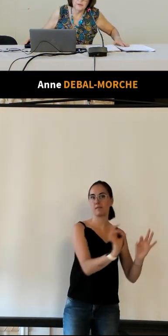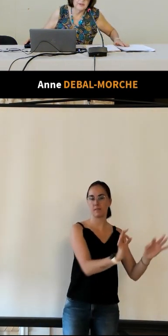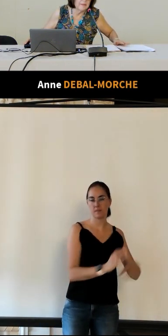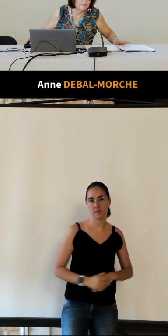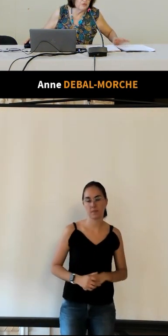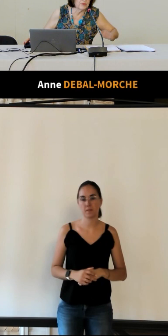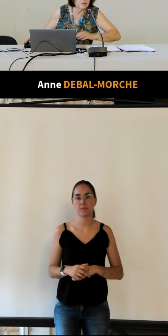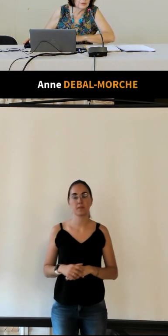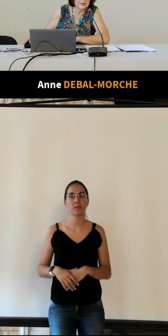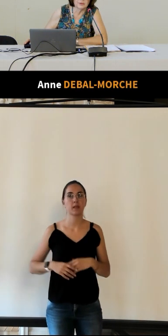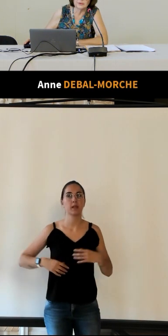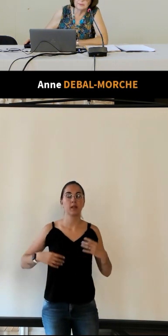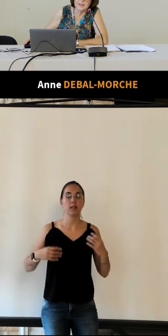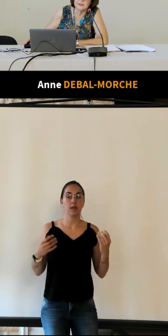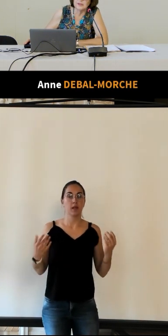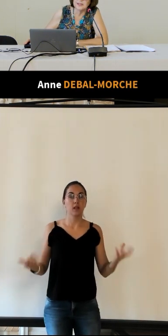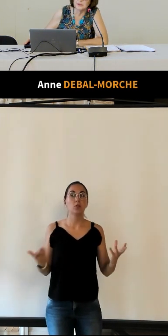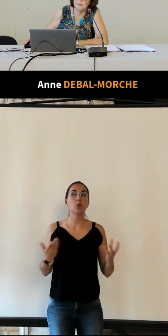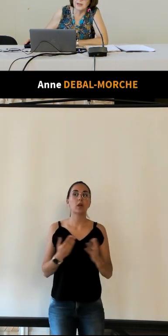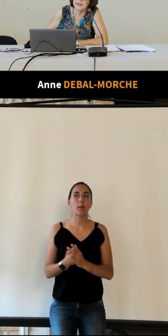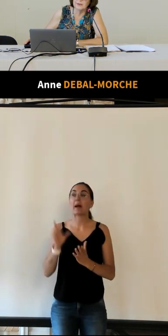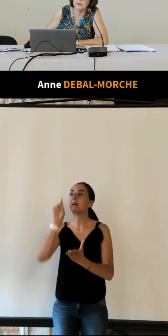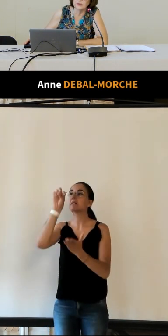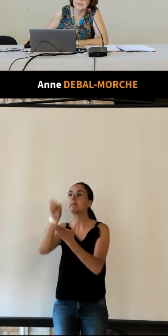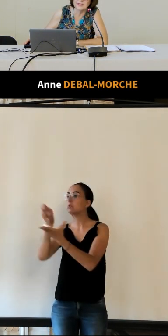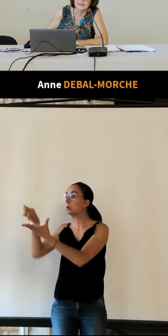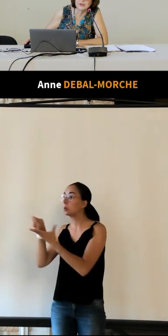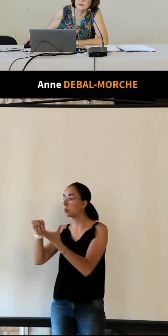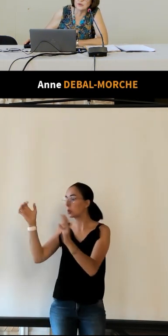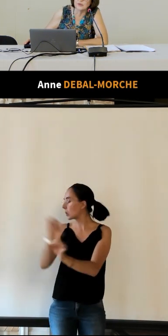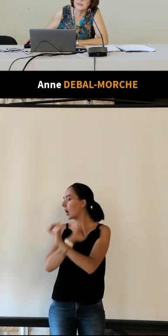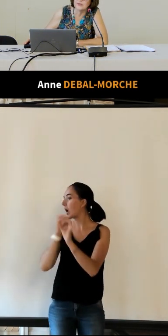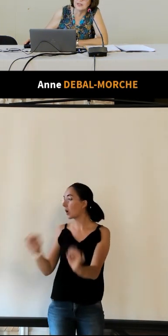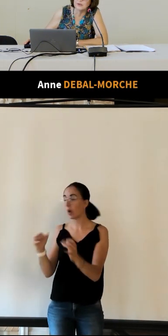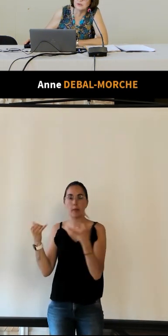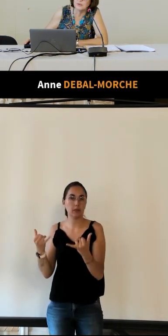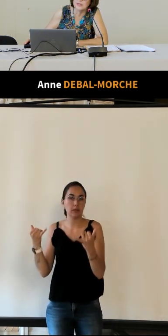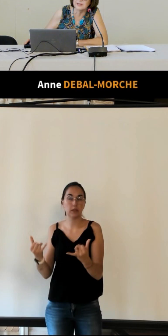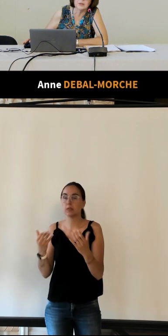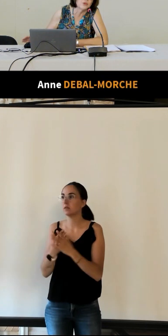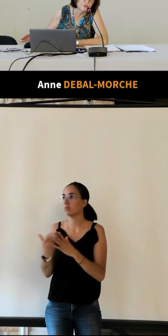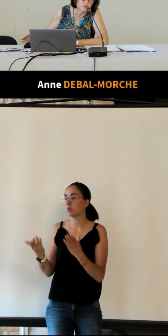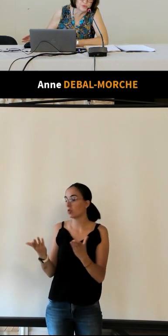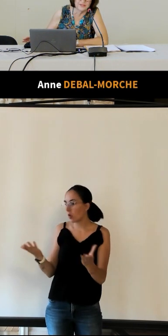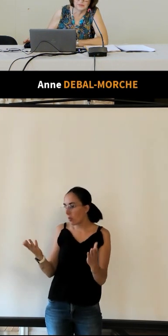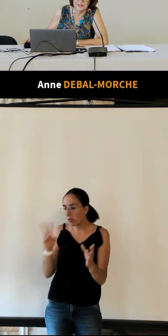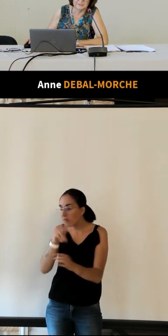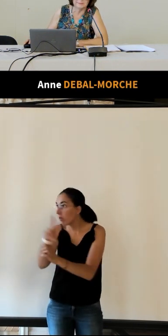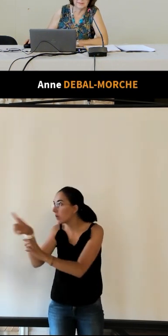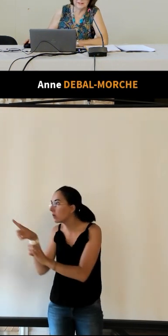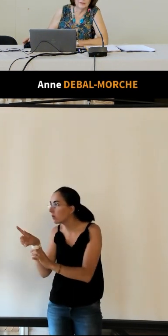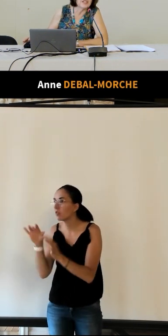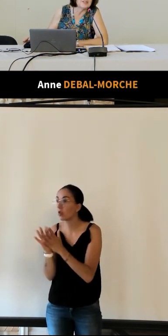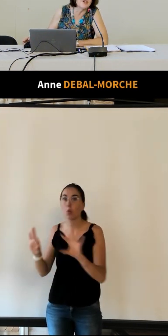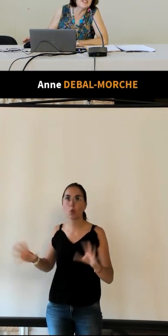on n'avait même plus besoin de parler de sites incomparables en Touraine il y a tant de choses à voir que le plus simple est encore de toutes les voir